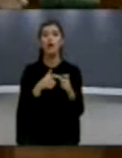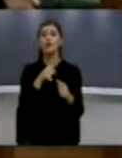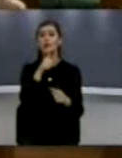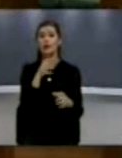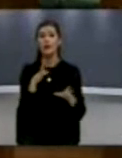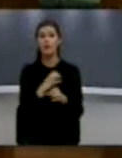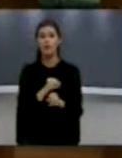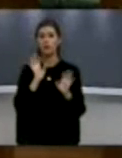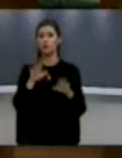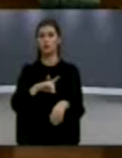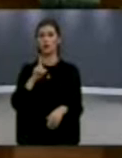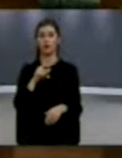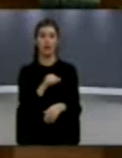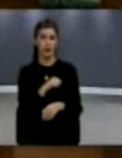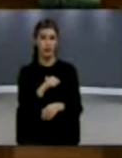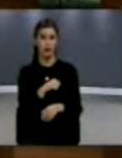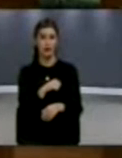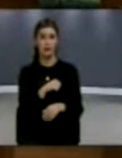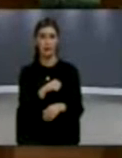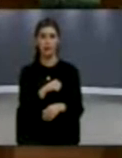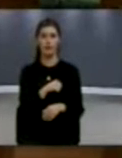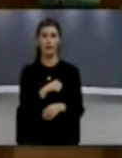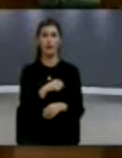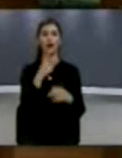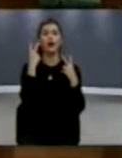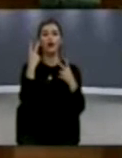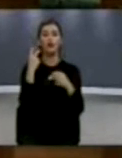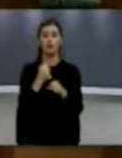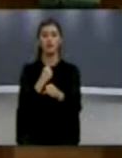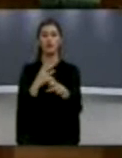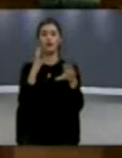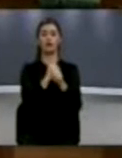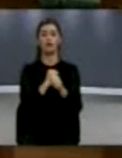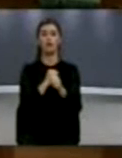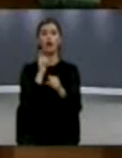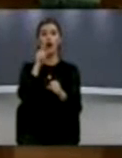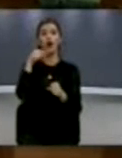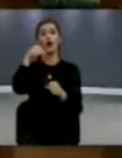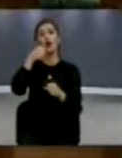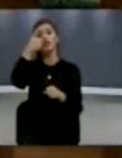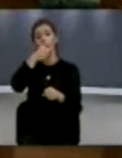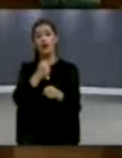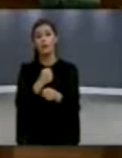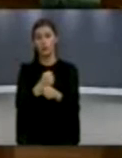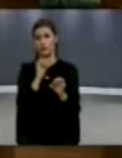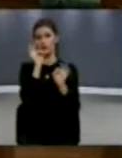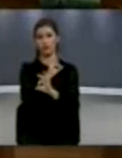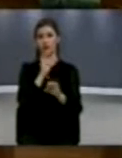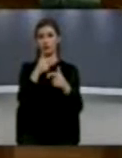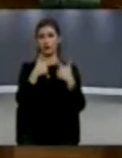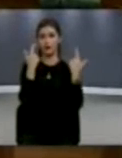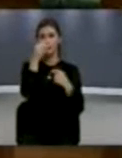aja është më pakër ansesh. Pra se si të kryin pun, e jo se qëfar pune po kryët. Në fakt është të më makesë se kasë.